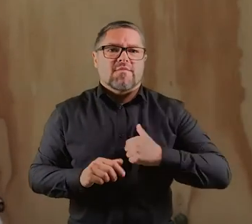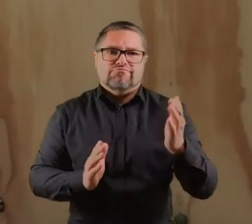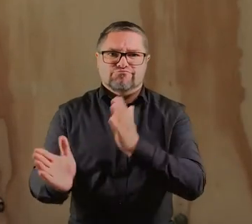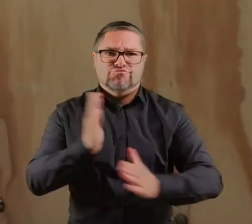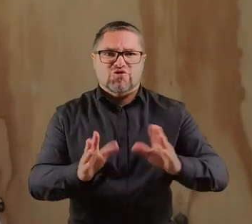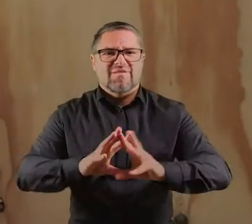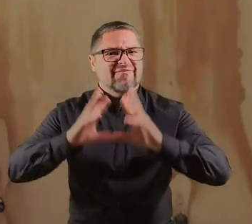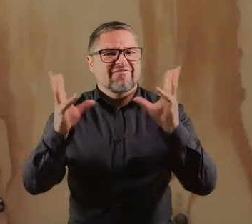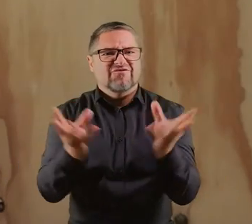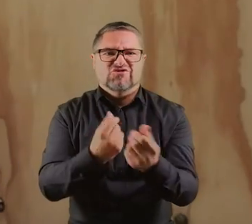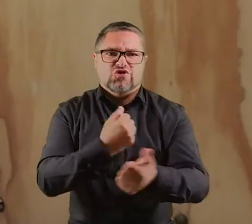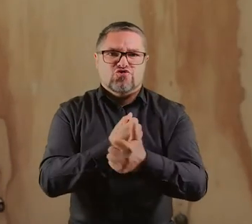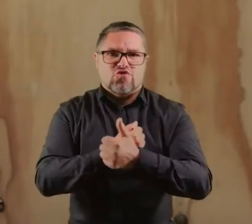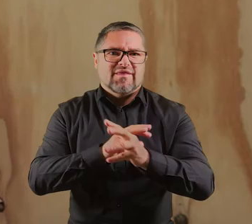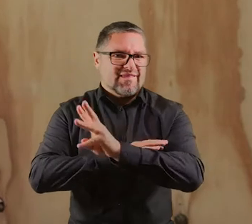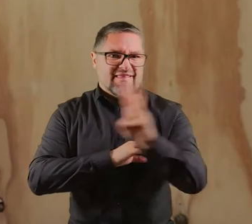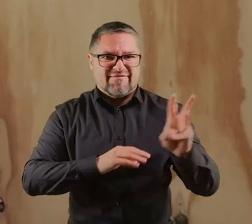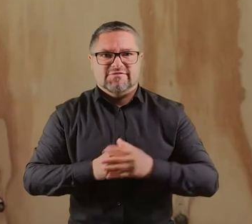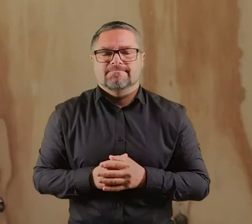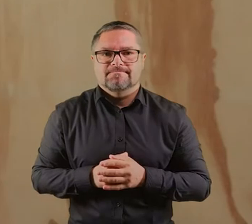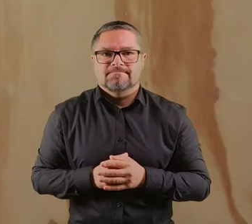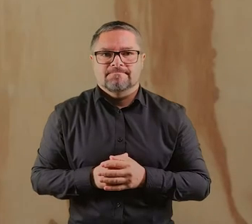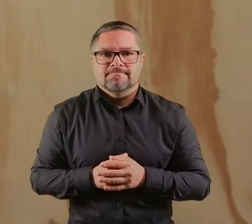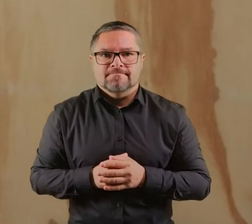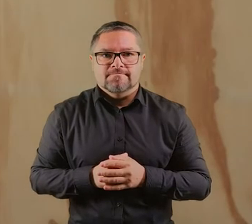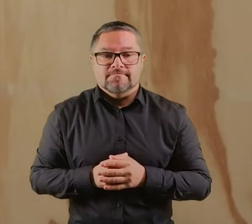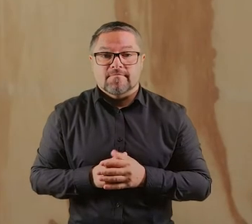biurem. Przygotujemy dla Państwa wszystkie stosowne dokumenty.